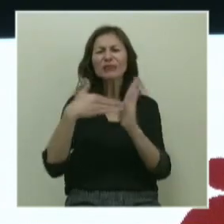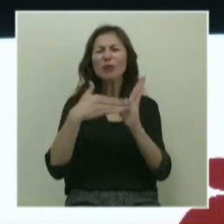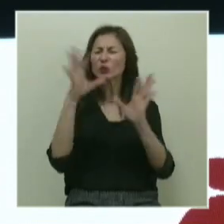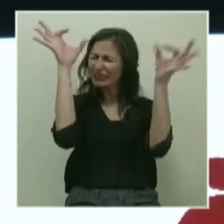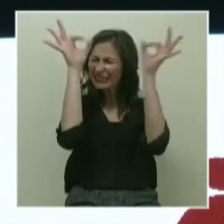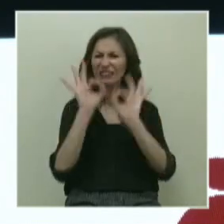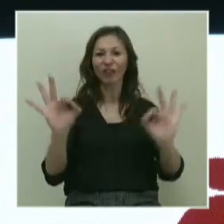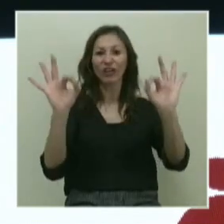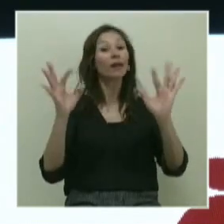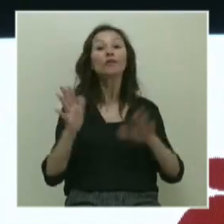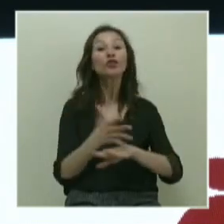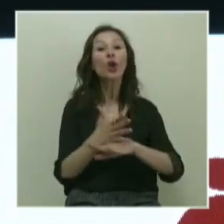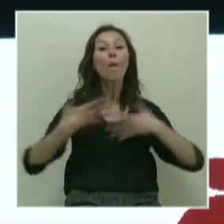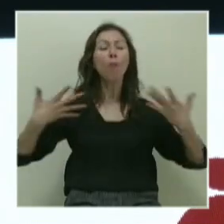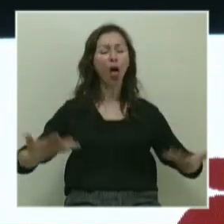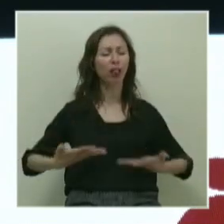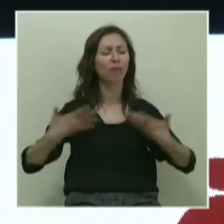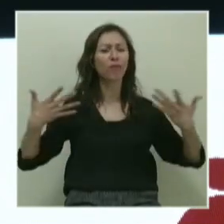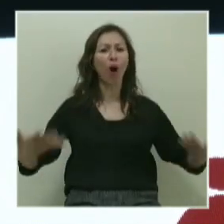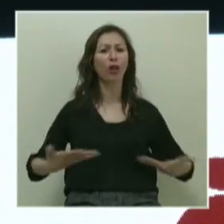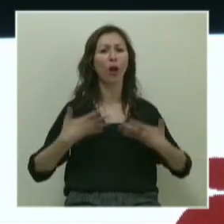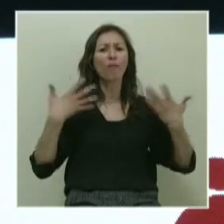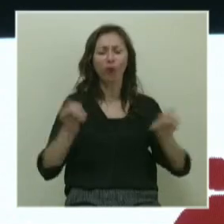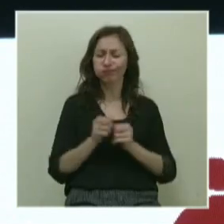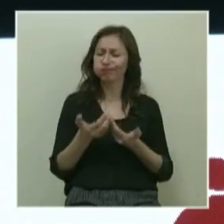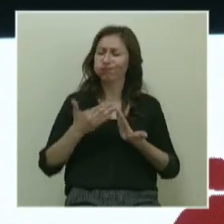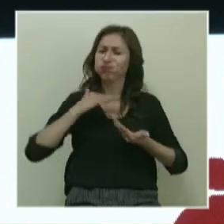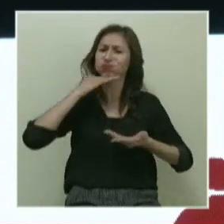Çünkü bol. Gani gani. Taşıyor.